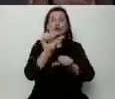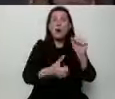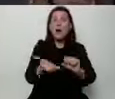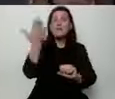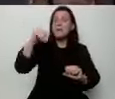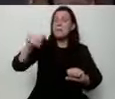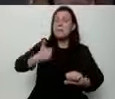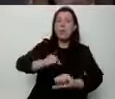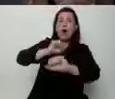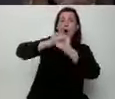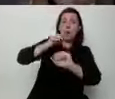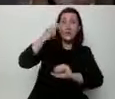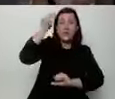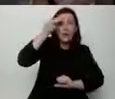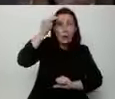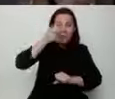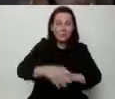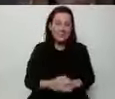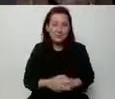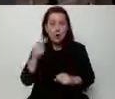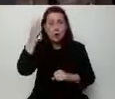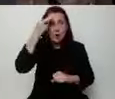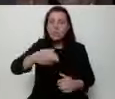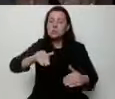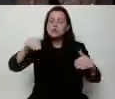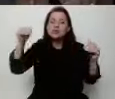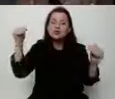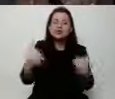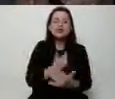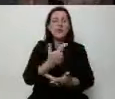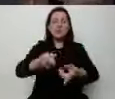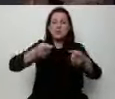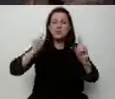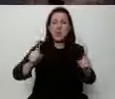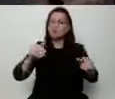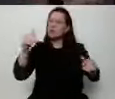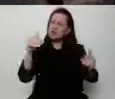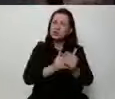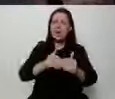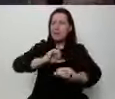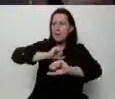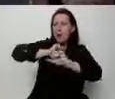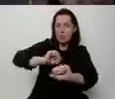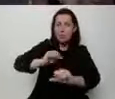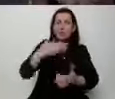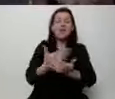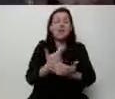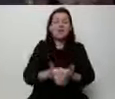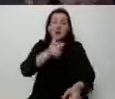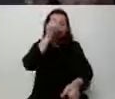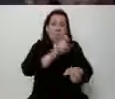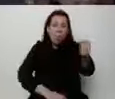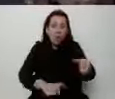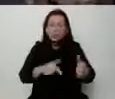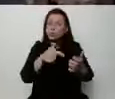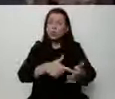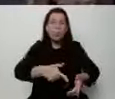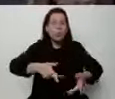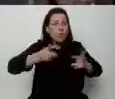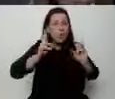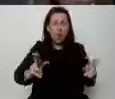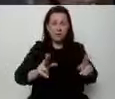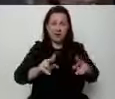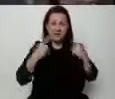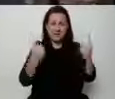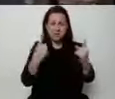się przed komunizmem. Ten komunizm znowu nam zagraża. Znów trzeba się bronić i w Płocku stąd płynie konkretny sygnał. Jest człowiek,